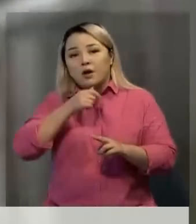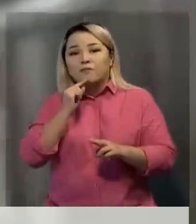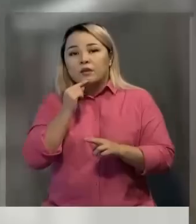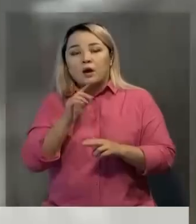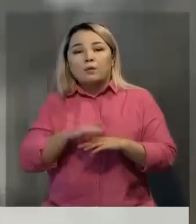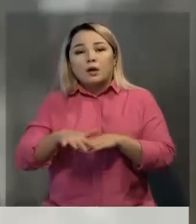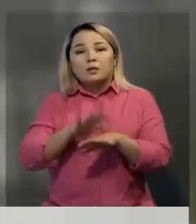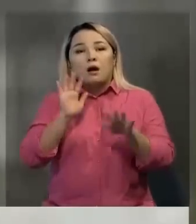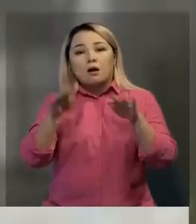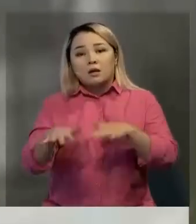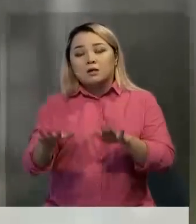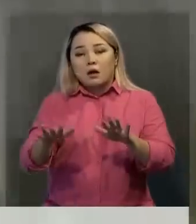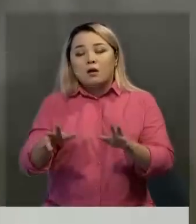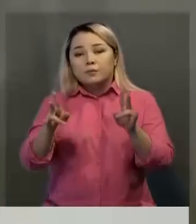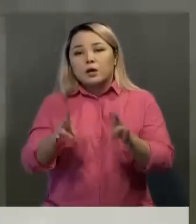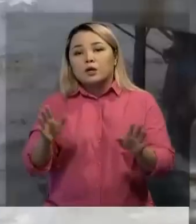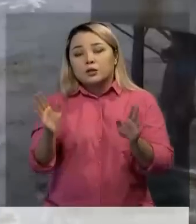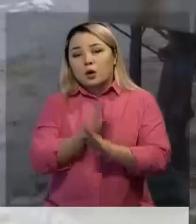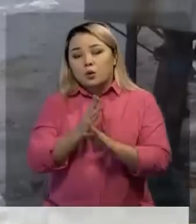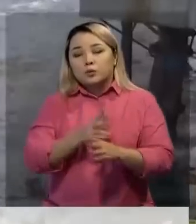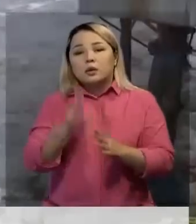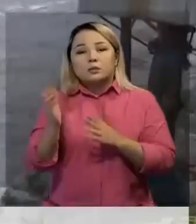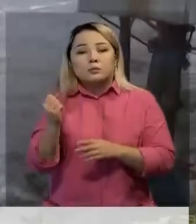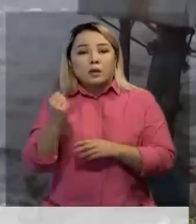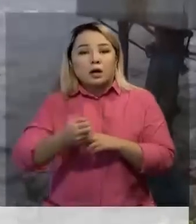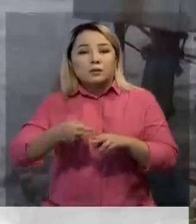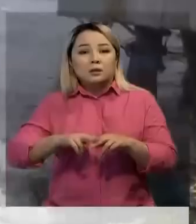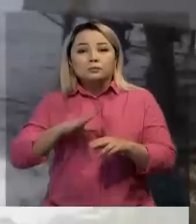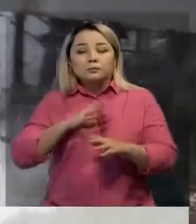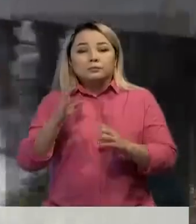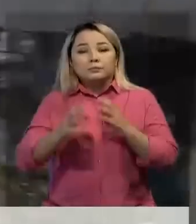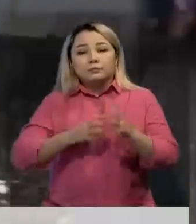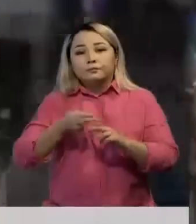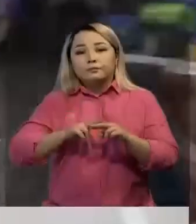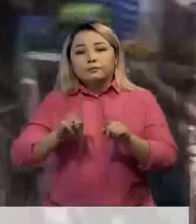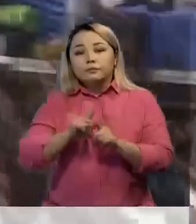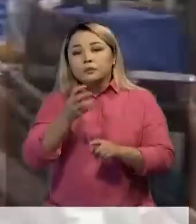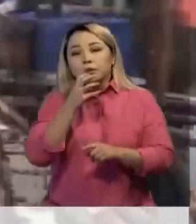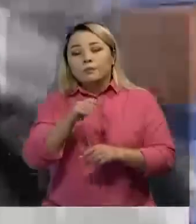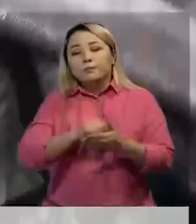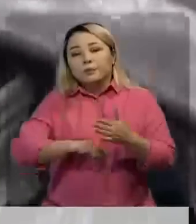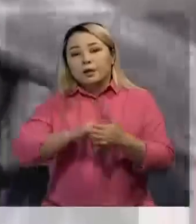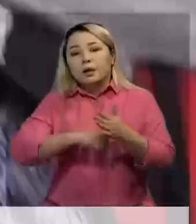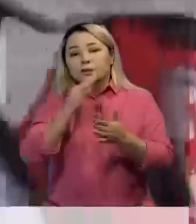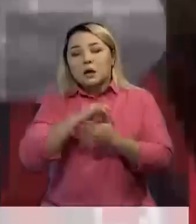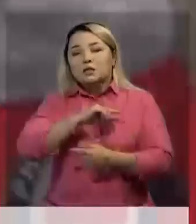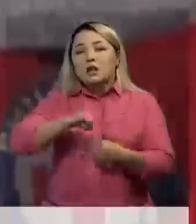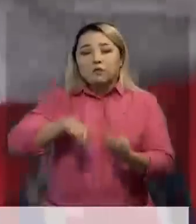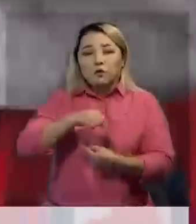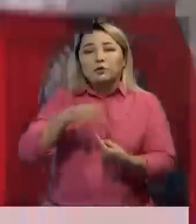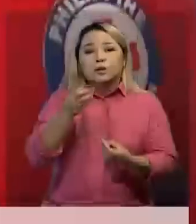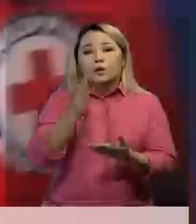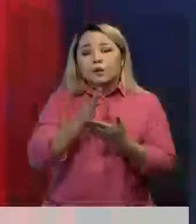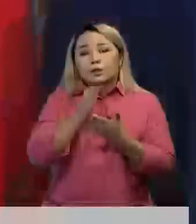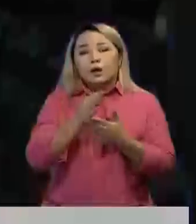аралдарында осындай алапаттауылдардың жилеп кеткен және бұған ғаламдық жылу себеп болуы мүмкінде бұлдыр. Осындай тайфуын әлде соңғыре